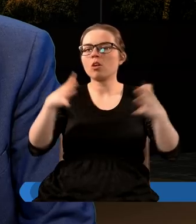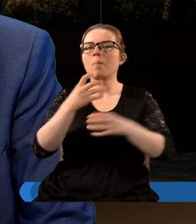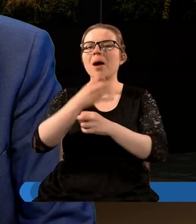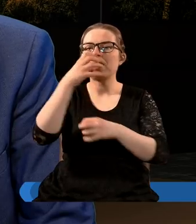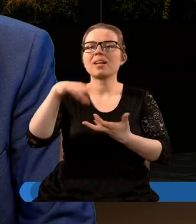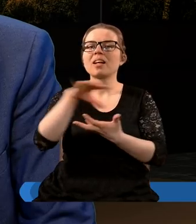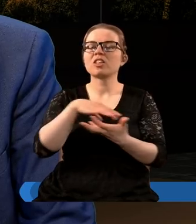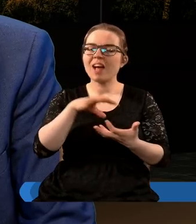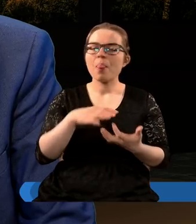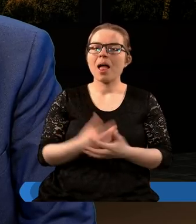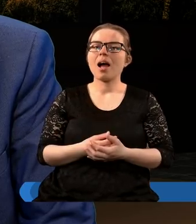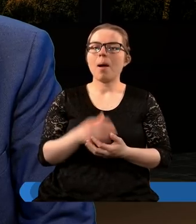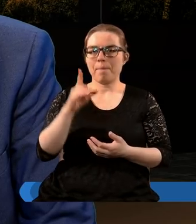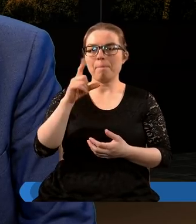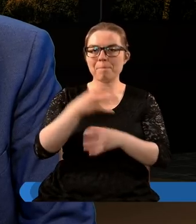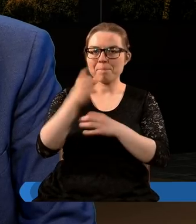świata